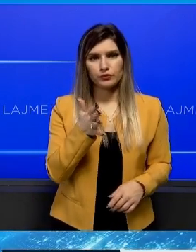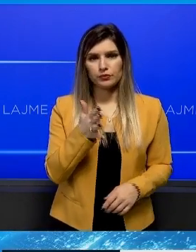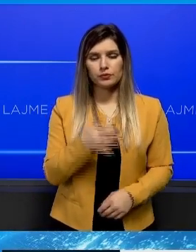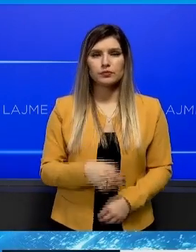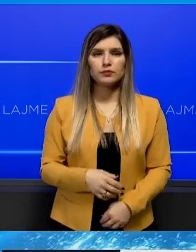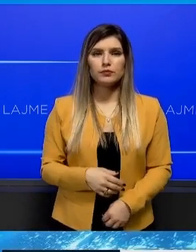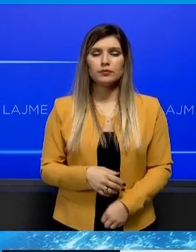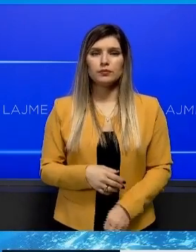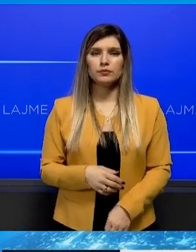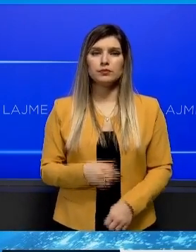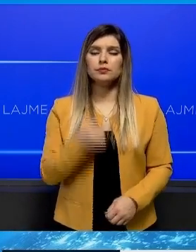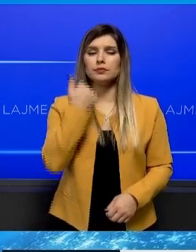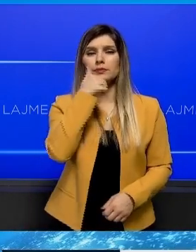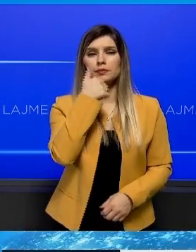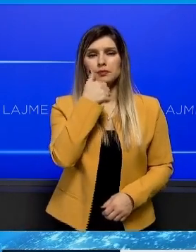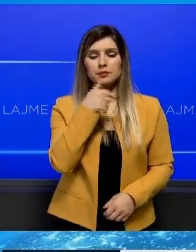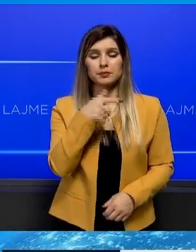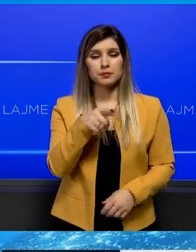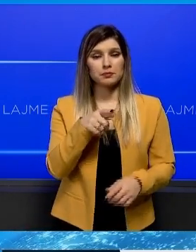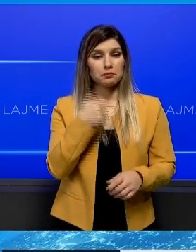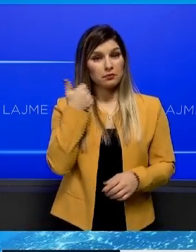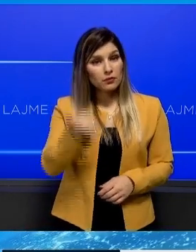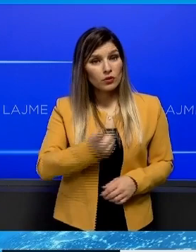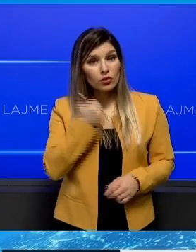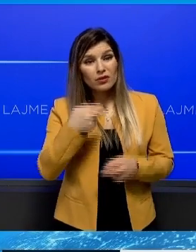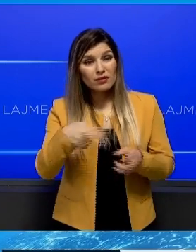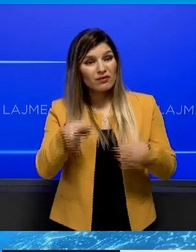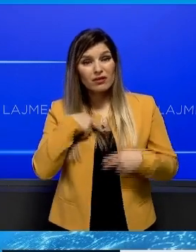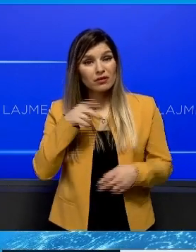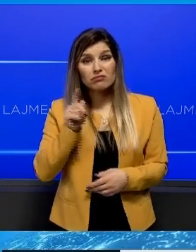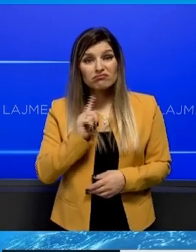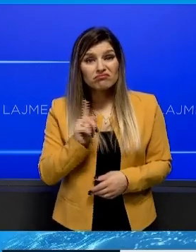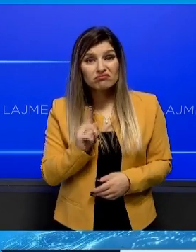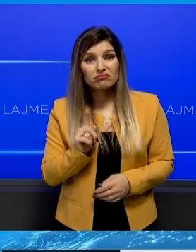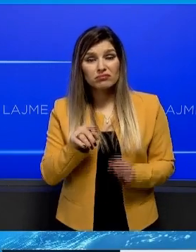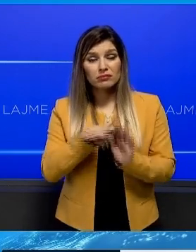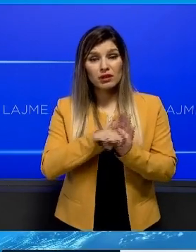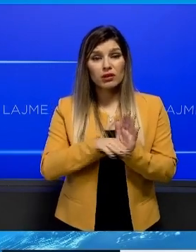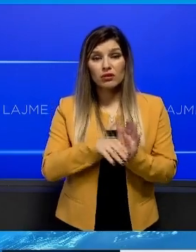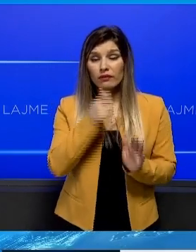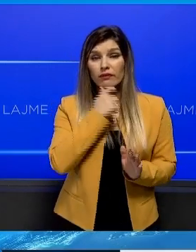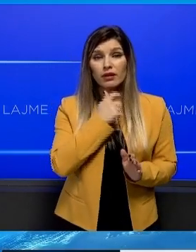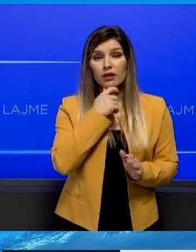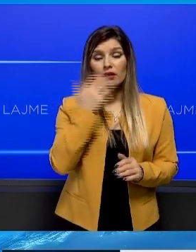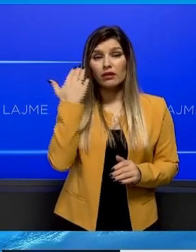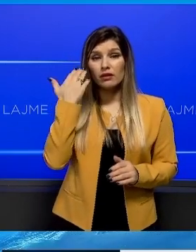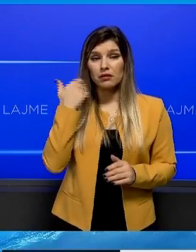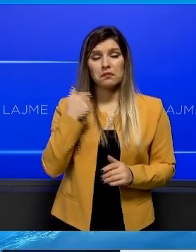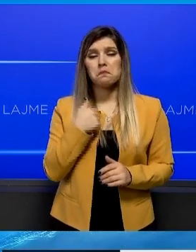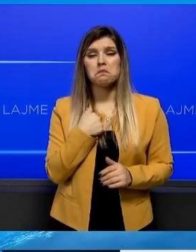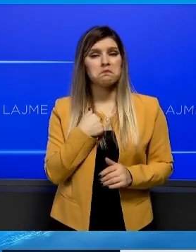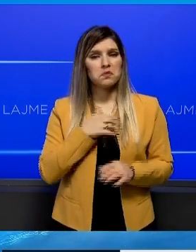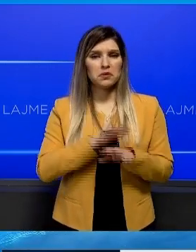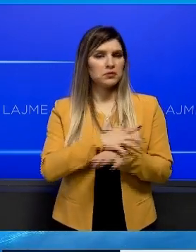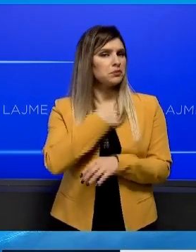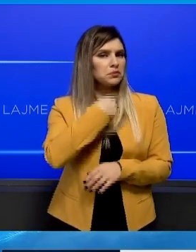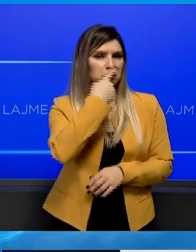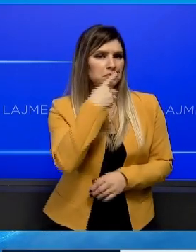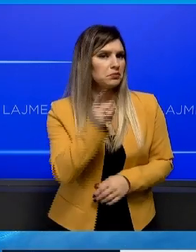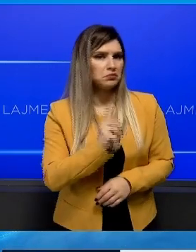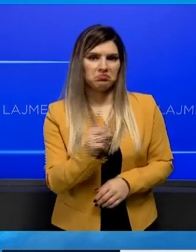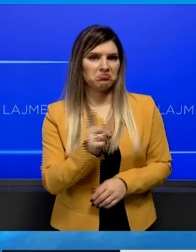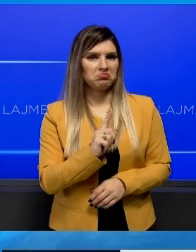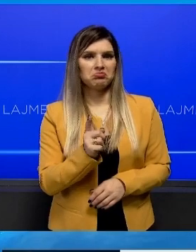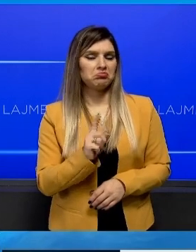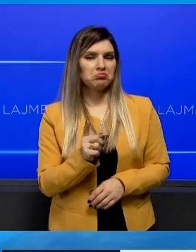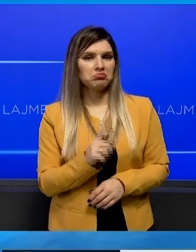nuk mund të presjem që në vitin ardë qëmë dhëtë mund të... Unë nuk presë, nuk besoj se do